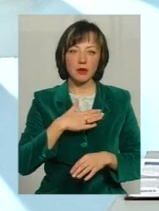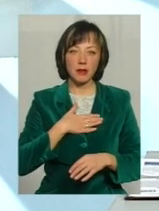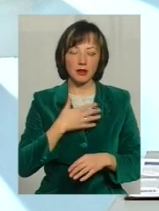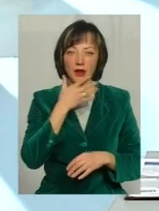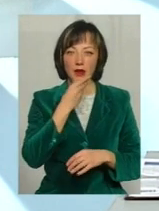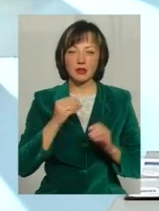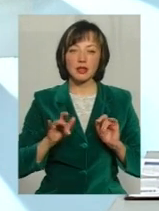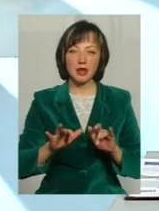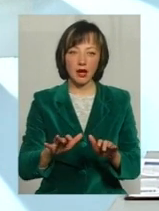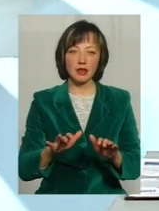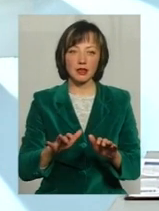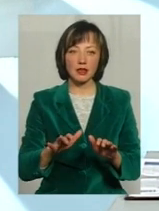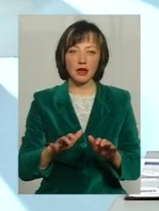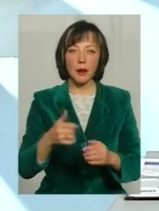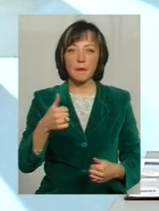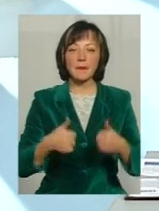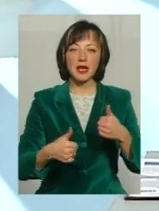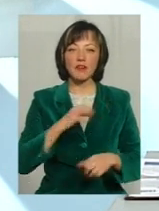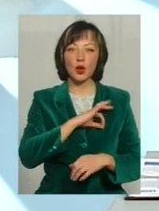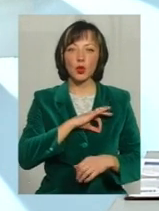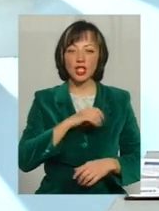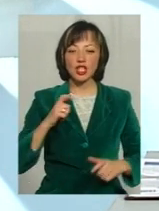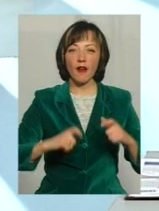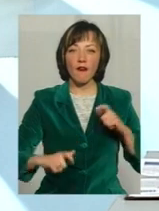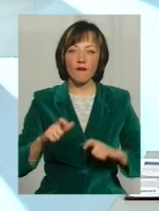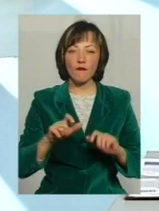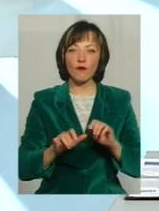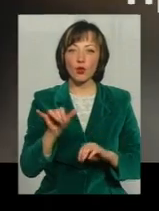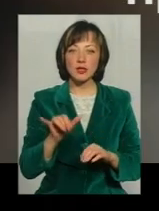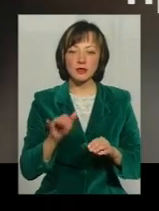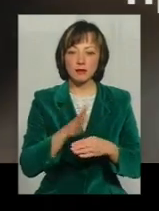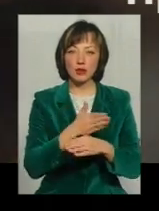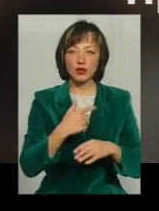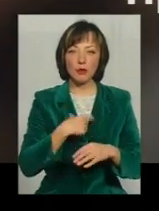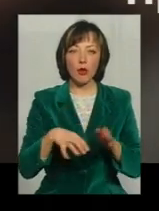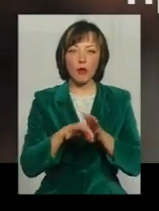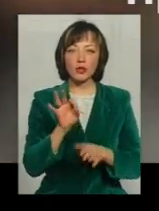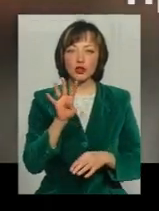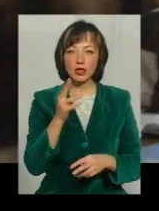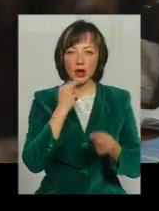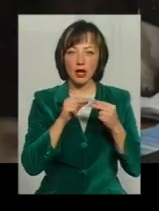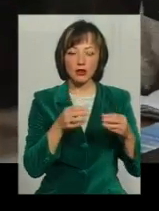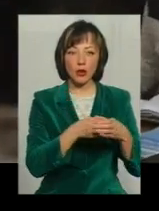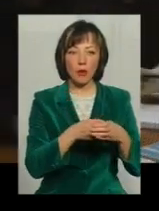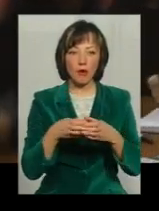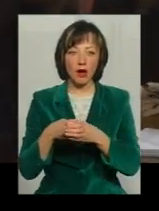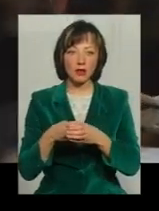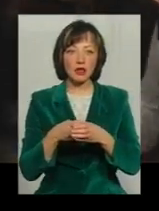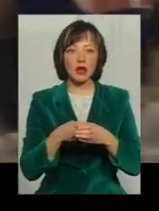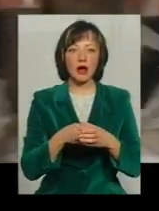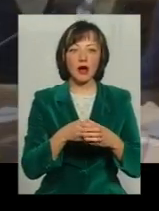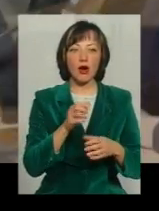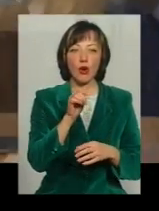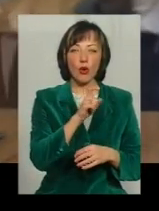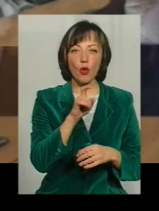дуже гарний захід Битва юридичних вузів Між собою були обрані чотири кращих команди Це команда ХУПа,